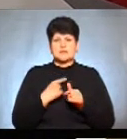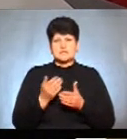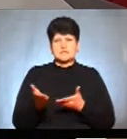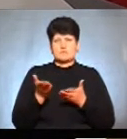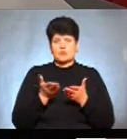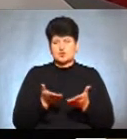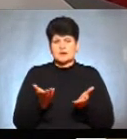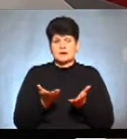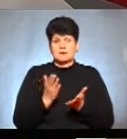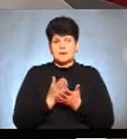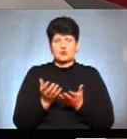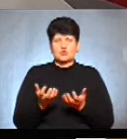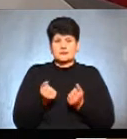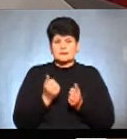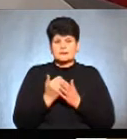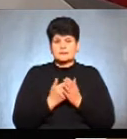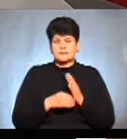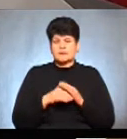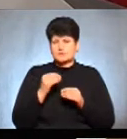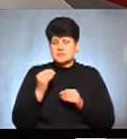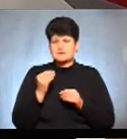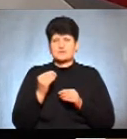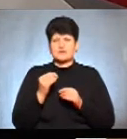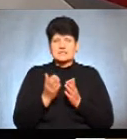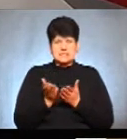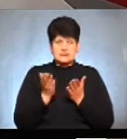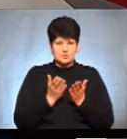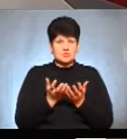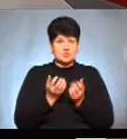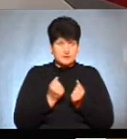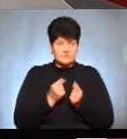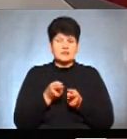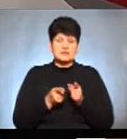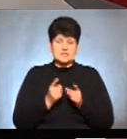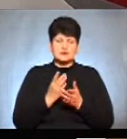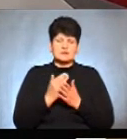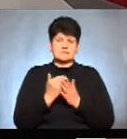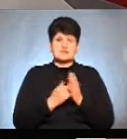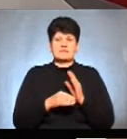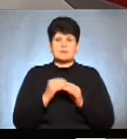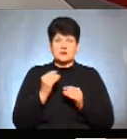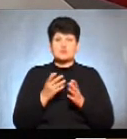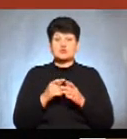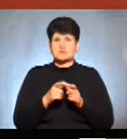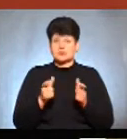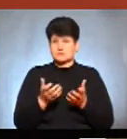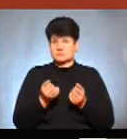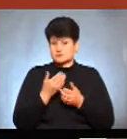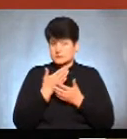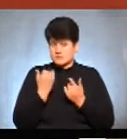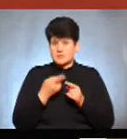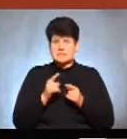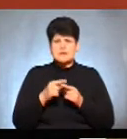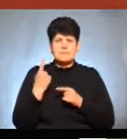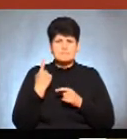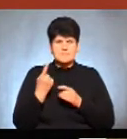мають отримати виборці. Якщо, відповідно, вони отримали, це означає, що вони дійсно є в списках виборців. Якщо вони не отримали, то, відповідно, це перший